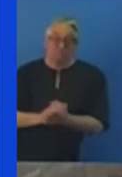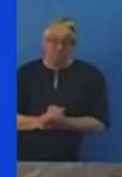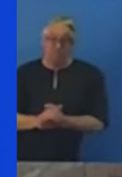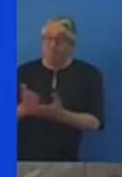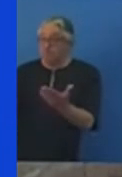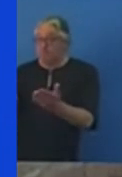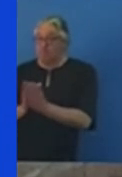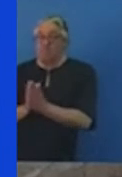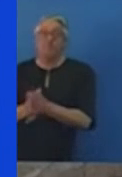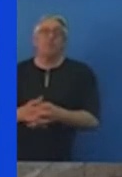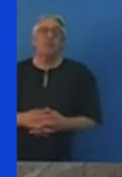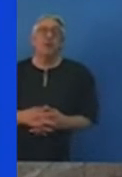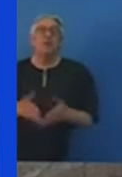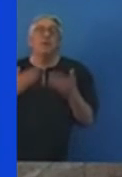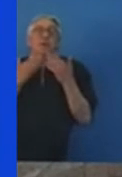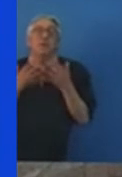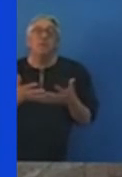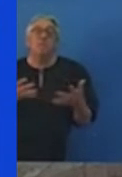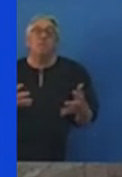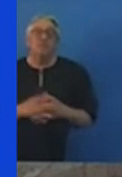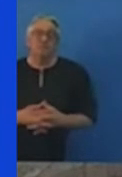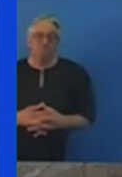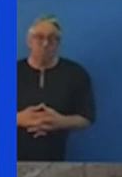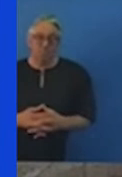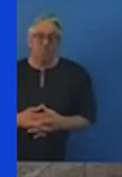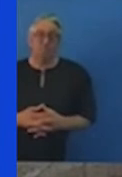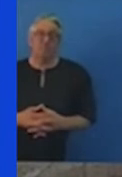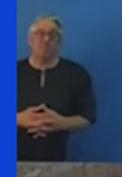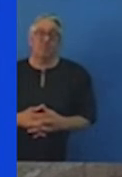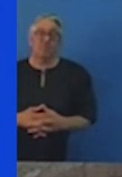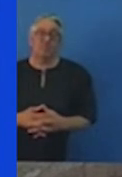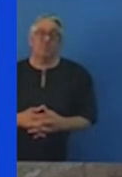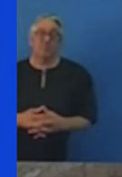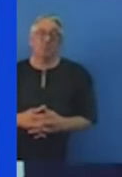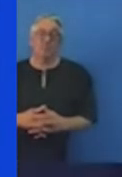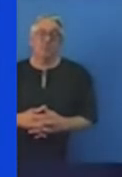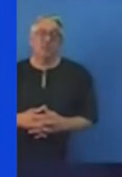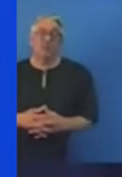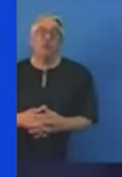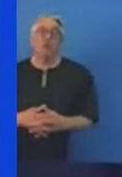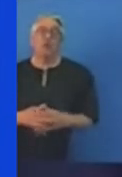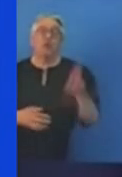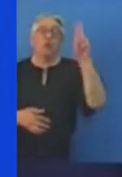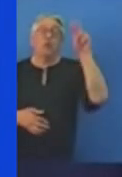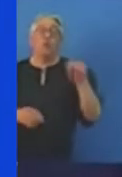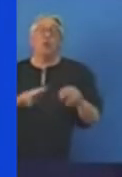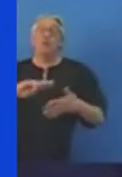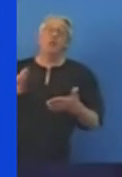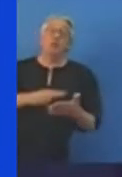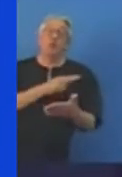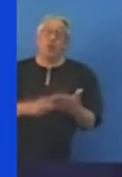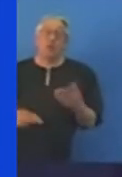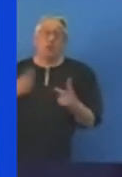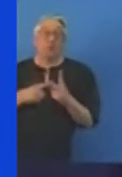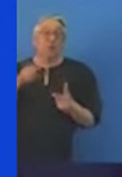Merci beaucoup Madame la Présidente. La Charte des Nations Unies, la Déclaration des Nations Unies sur les droits des peuples